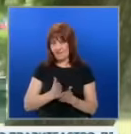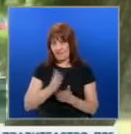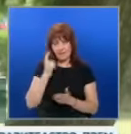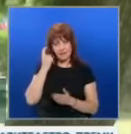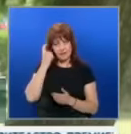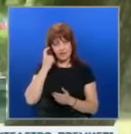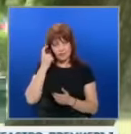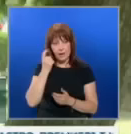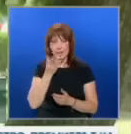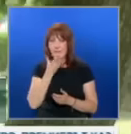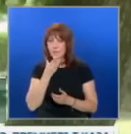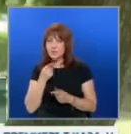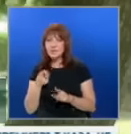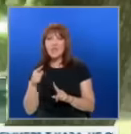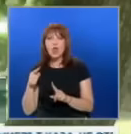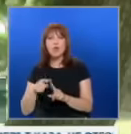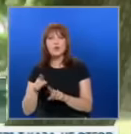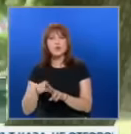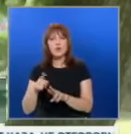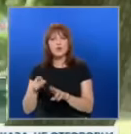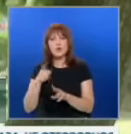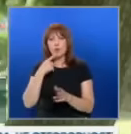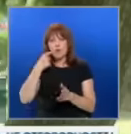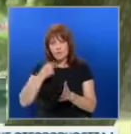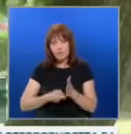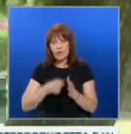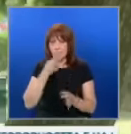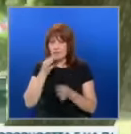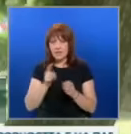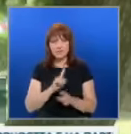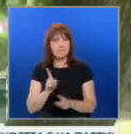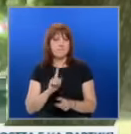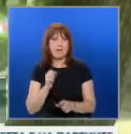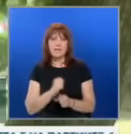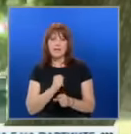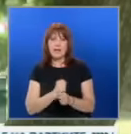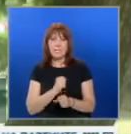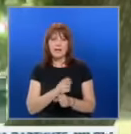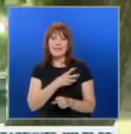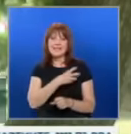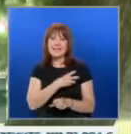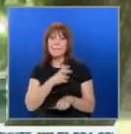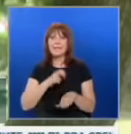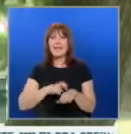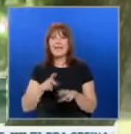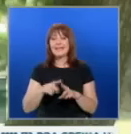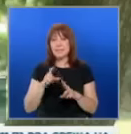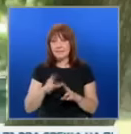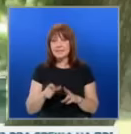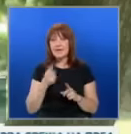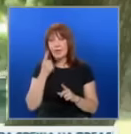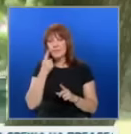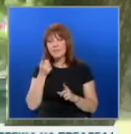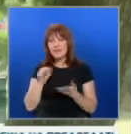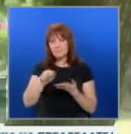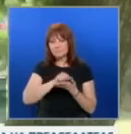Познавайки все пак малко Тошко Руденов, той се много твърдо обяснявал винаги, че няма да работят с ГЕРБ и с ДПС. Тук евентуално се опита да го